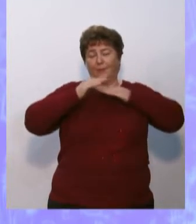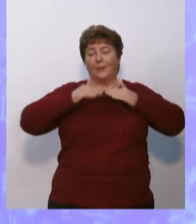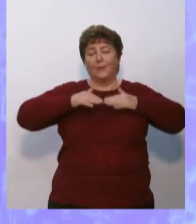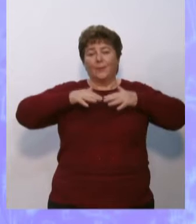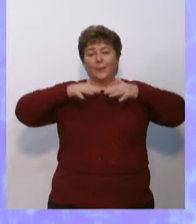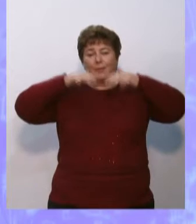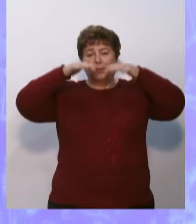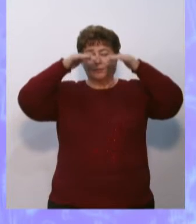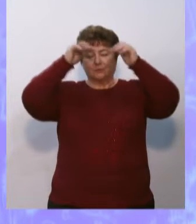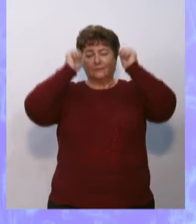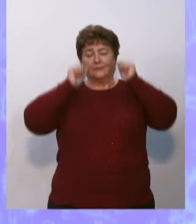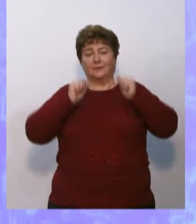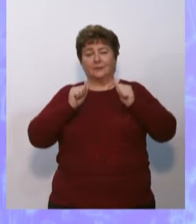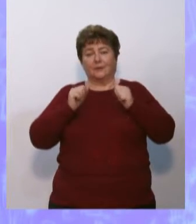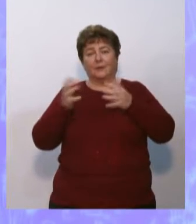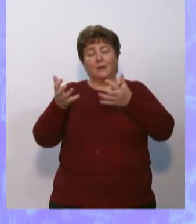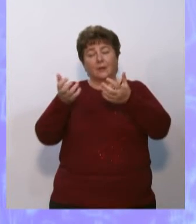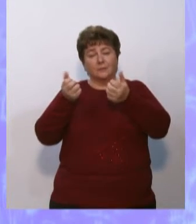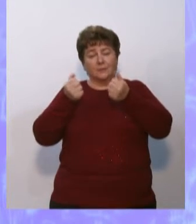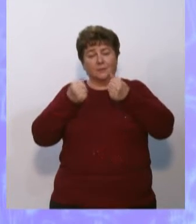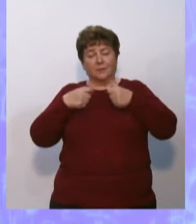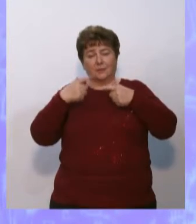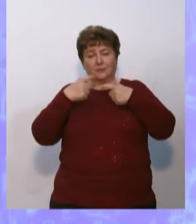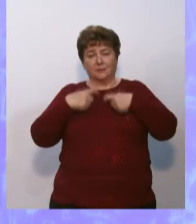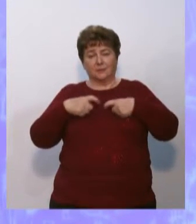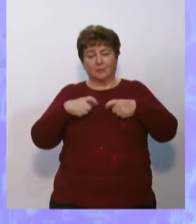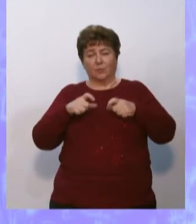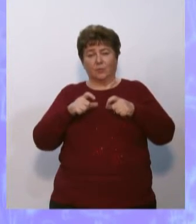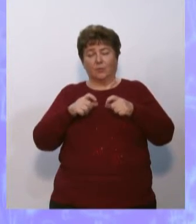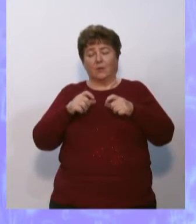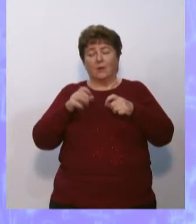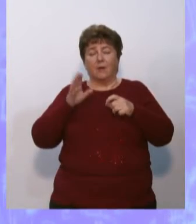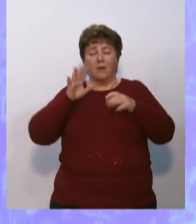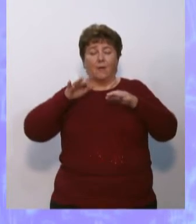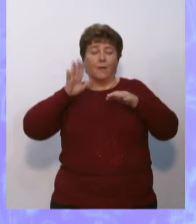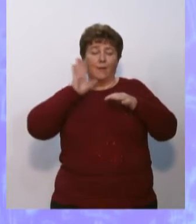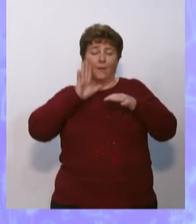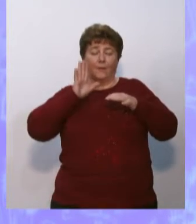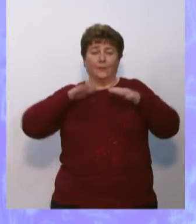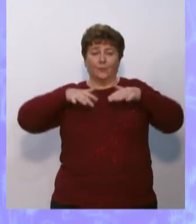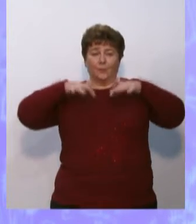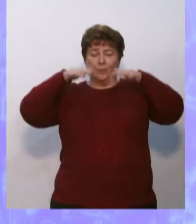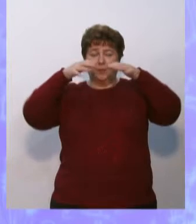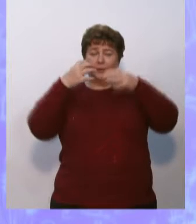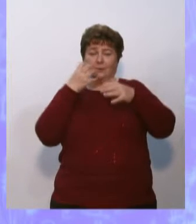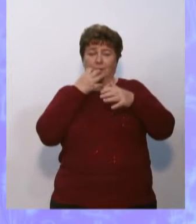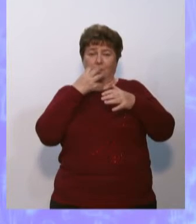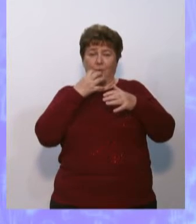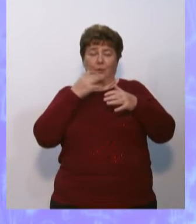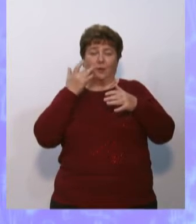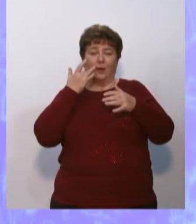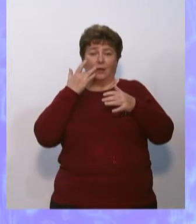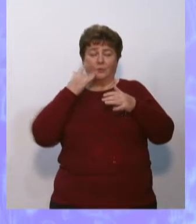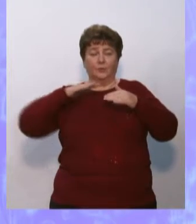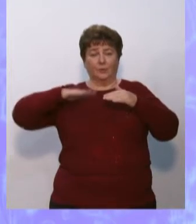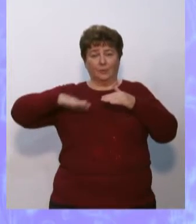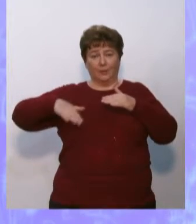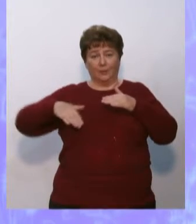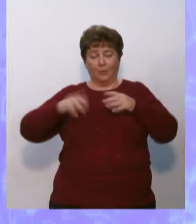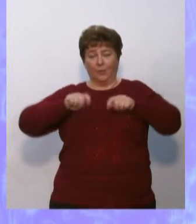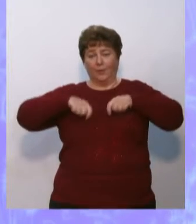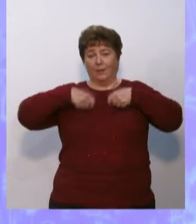поднимаются вверх, унося с собой, кроме водяного пара, тепло, которое потом